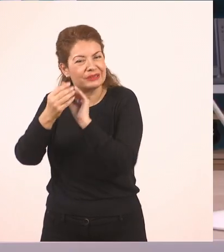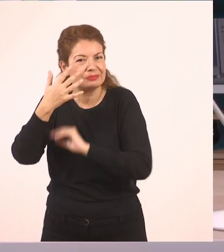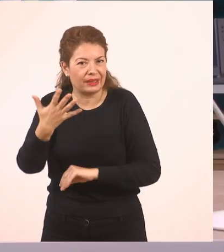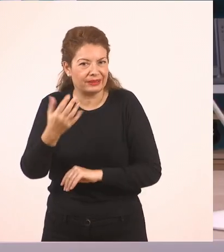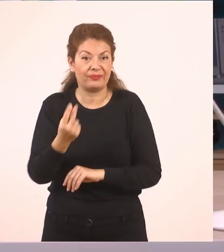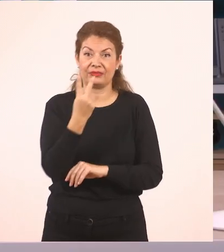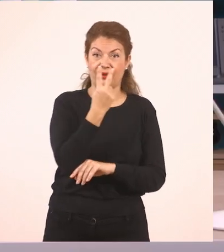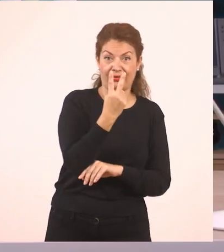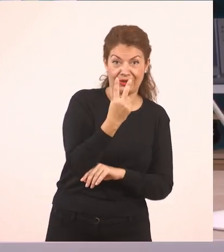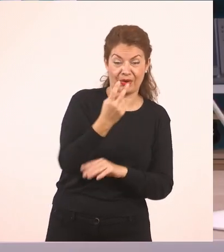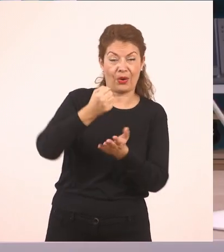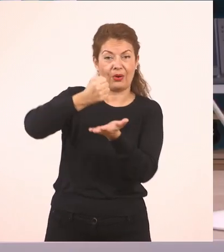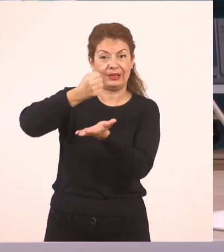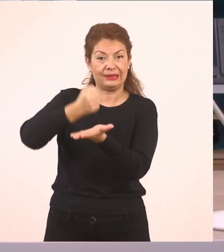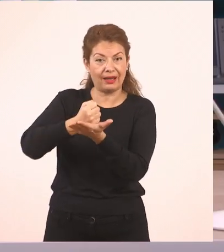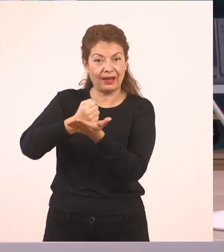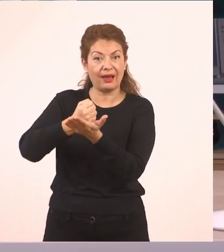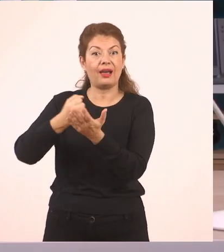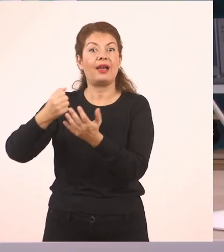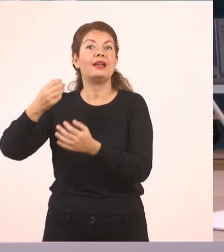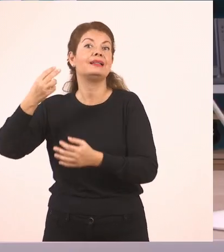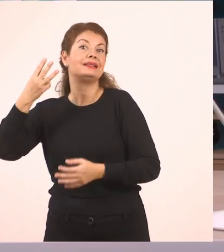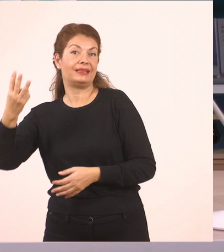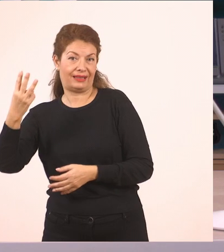Και πάμε να συνεχίσουμε με μαρκαδόρους.